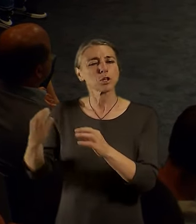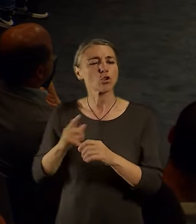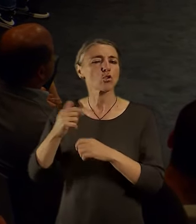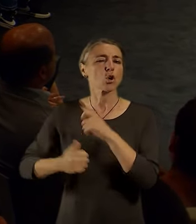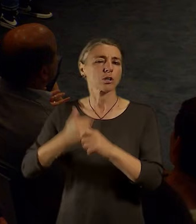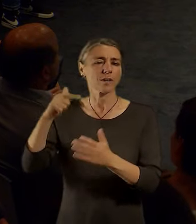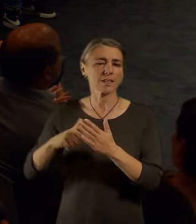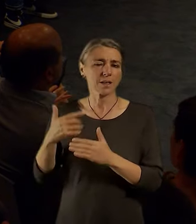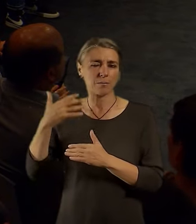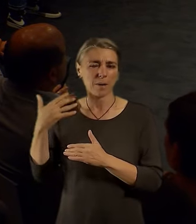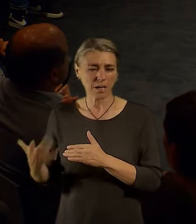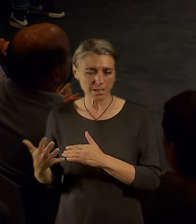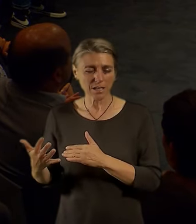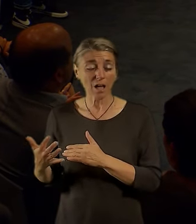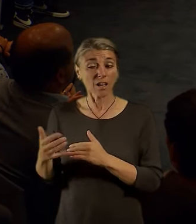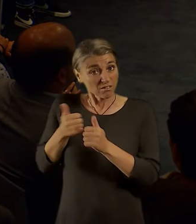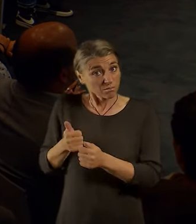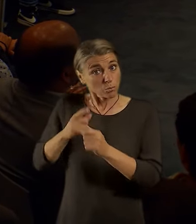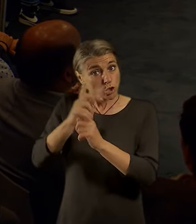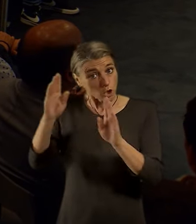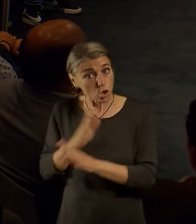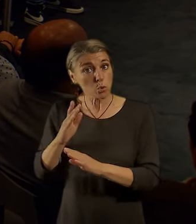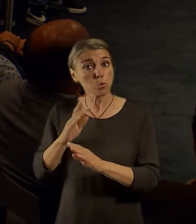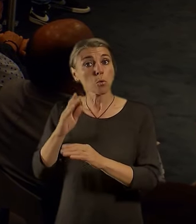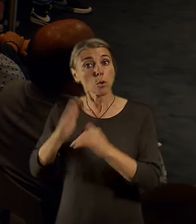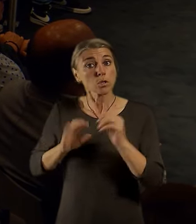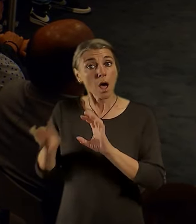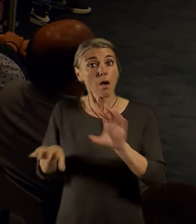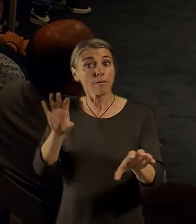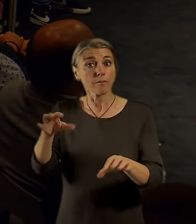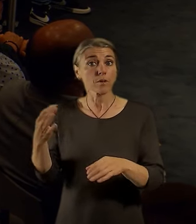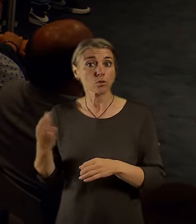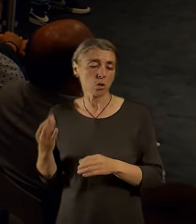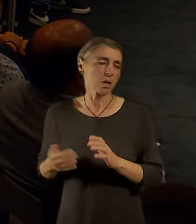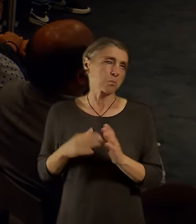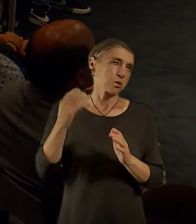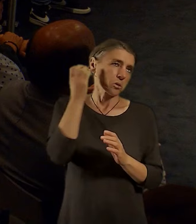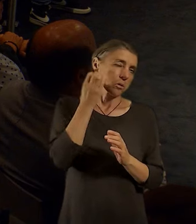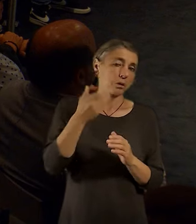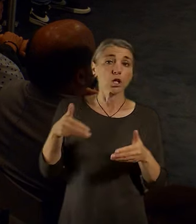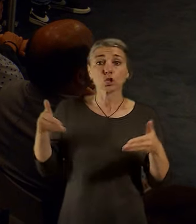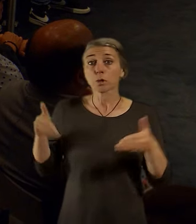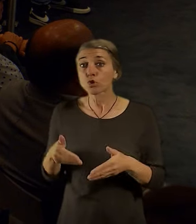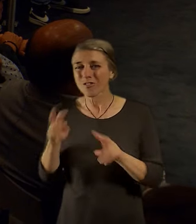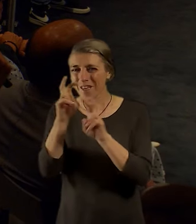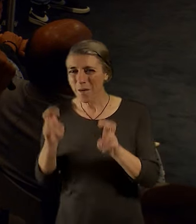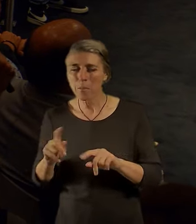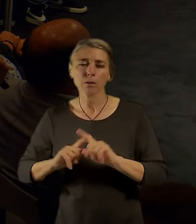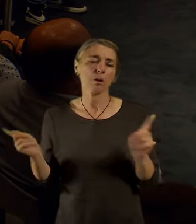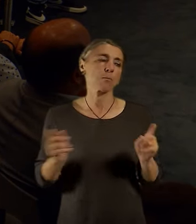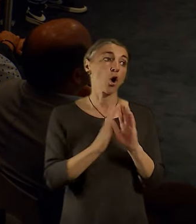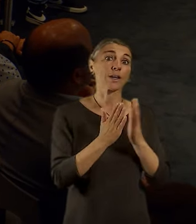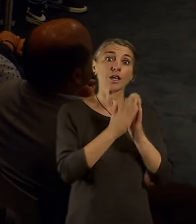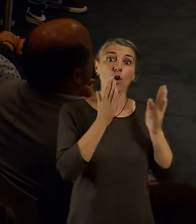dělat nějaká rozhodnutí. Protože mě osobně napadalo, když přijde na Řbitovi nebo na ty knihovny,